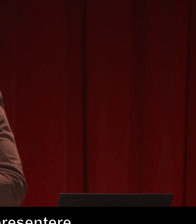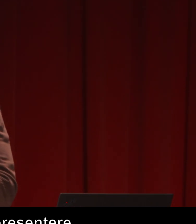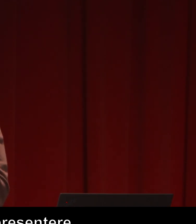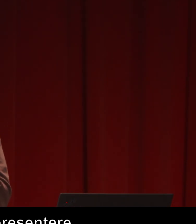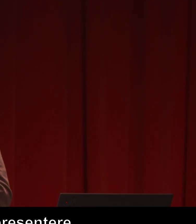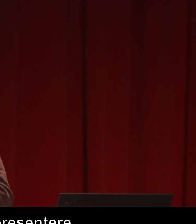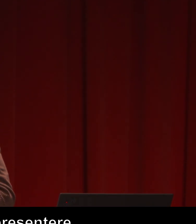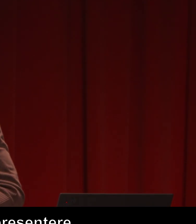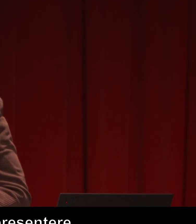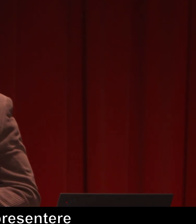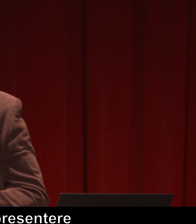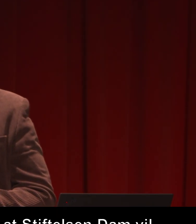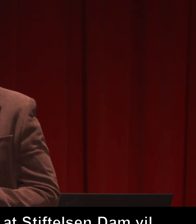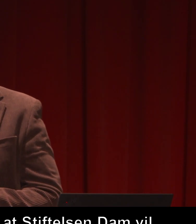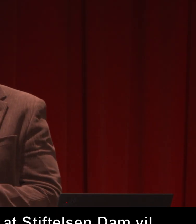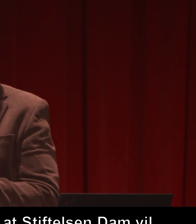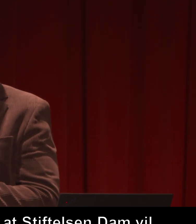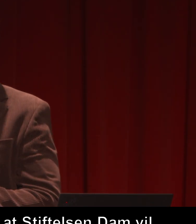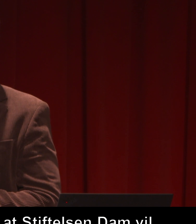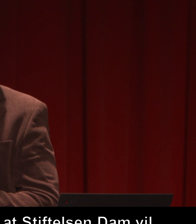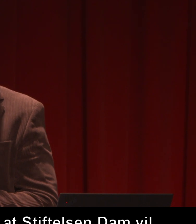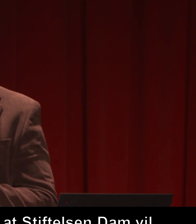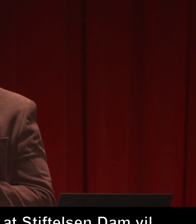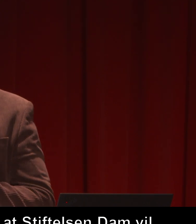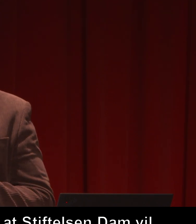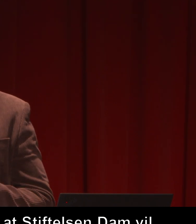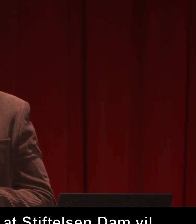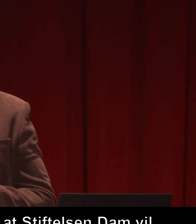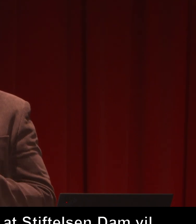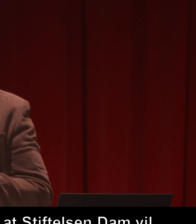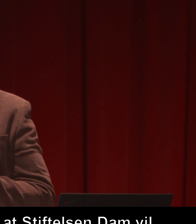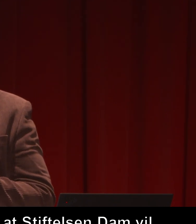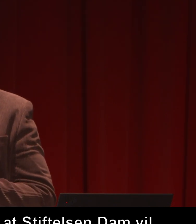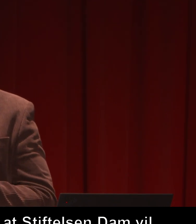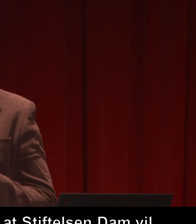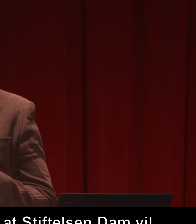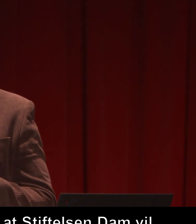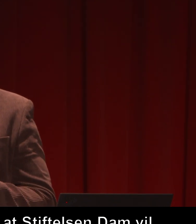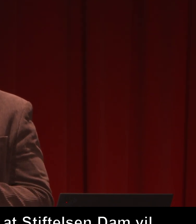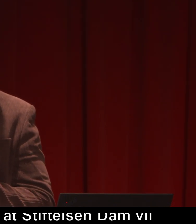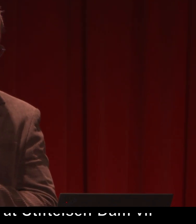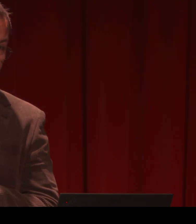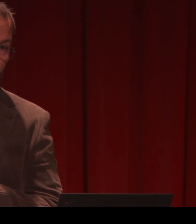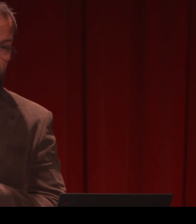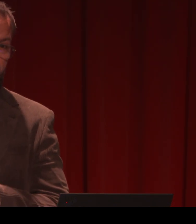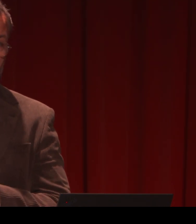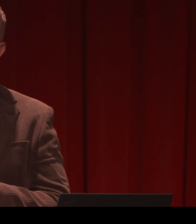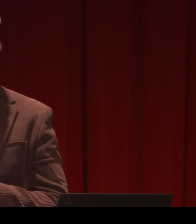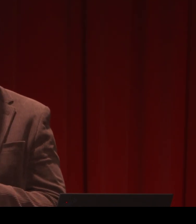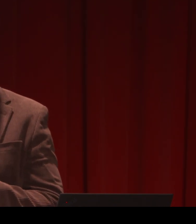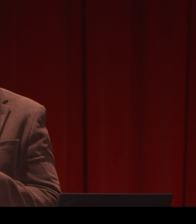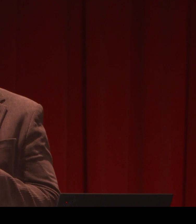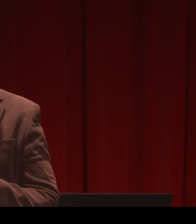mellom sprekkene. Første gang vi søkte om støtte til prosjektet Vernepleier, så fikk vi avslag.